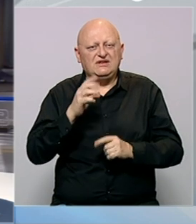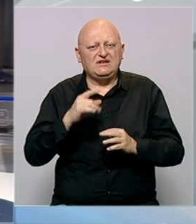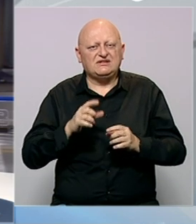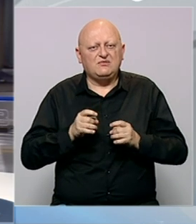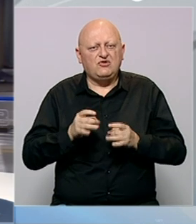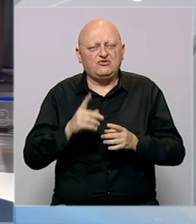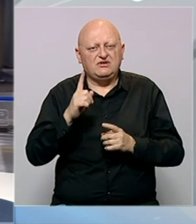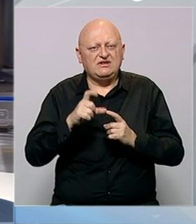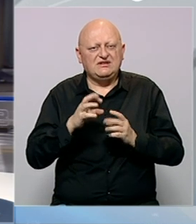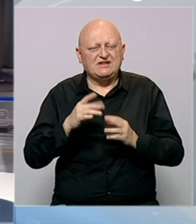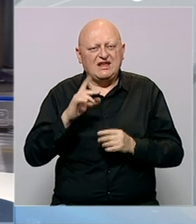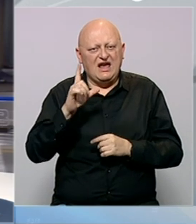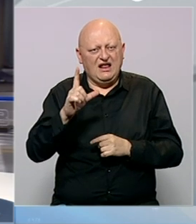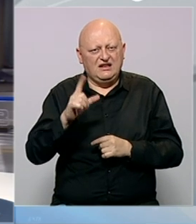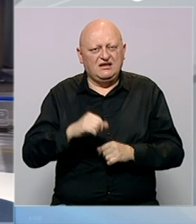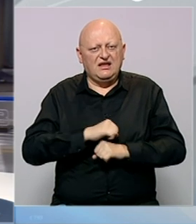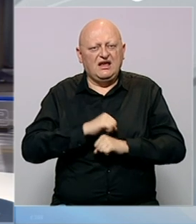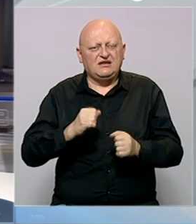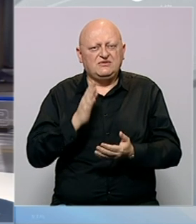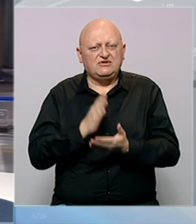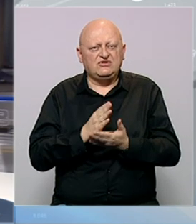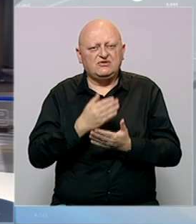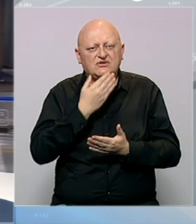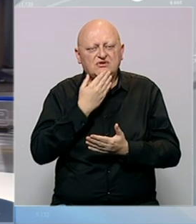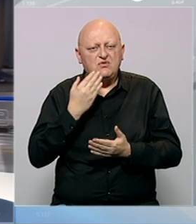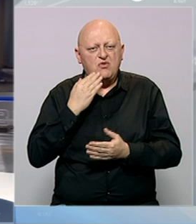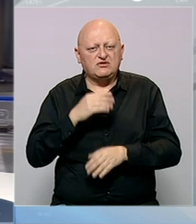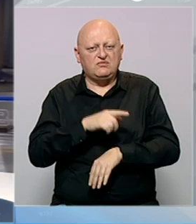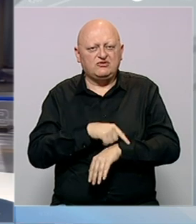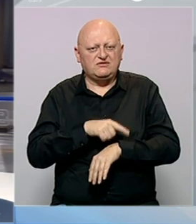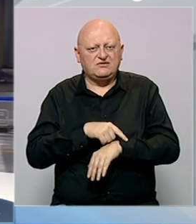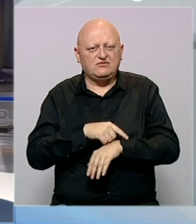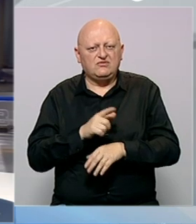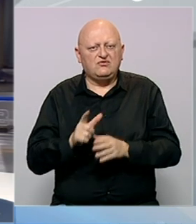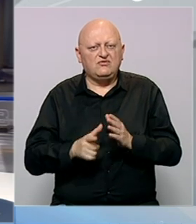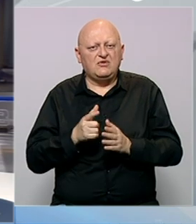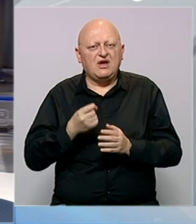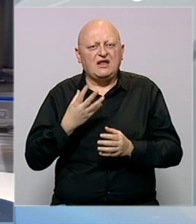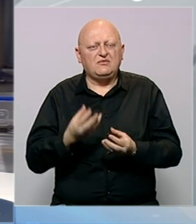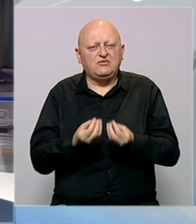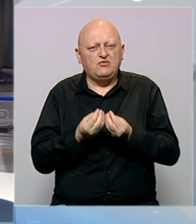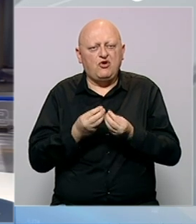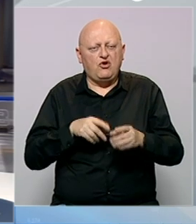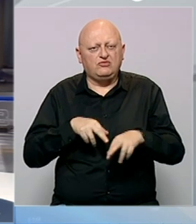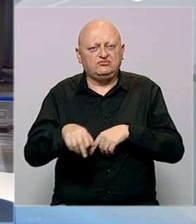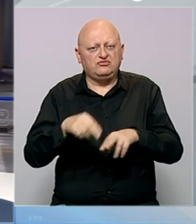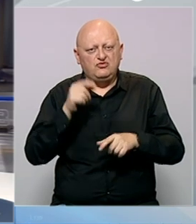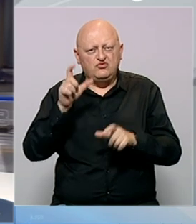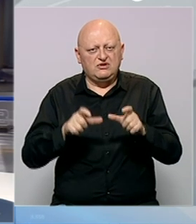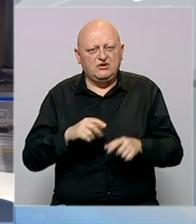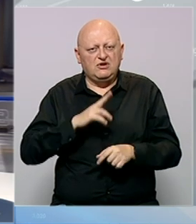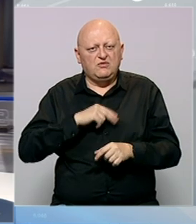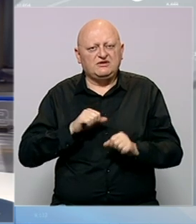današnjoj eksploziji u Istambulskoj ulici Istiklal. Eksplozija se dogodila u posljepodnevnim satima u trenutku kada je bilo mnogo